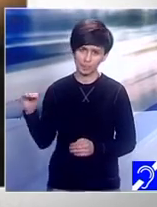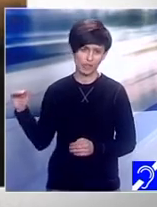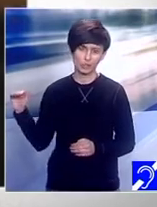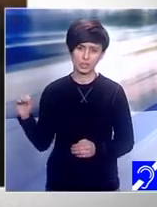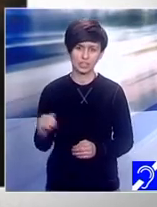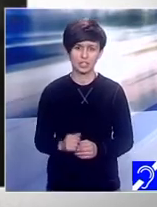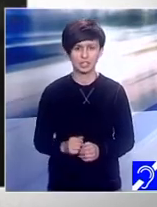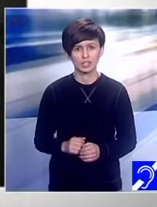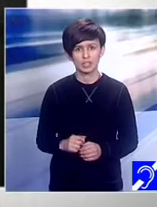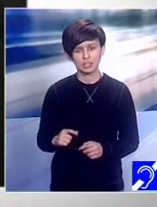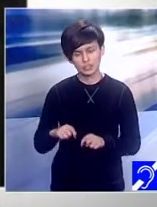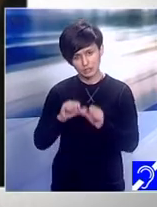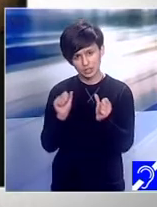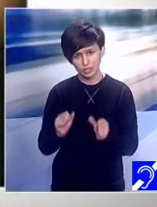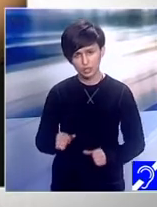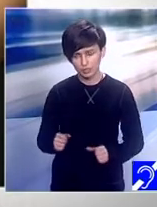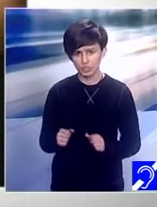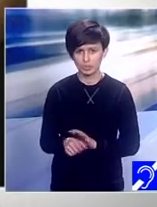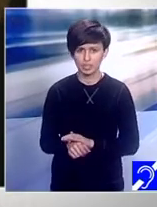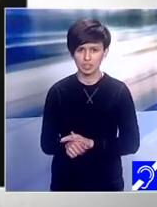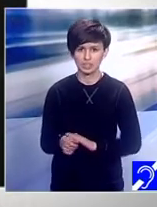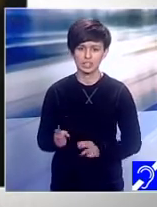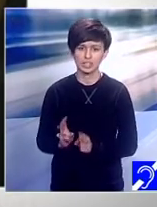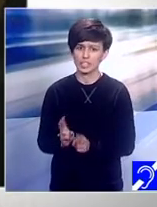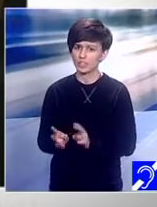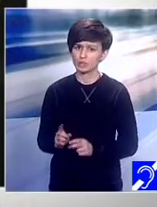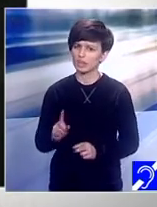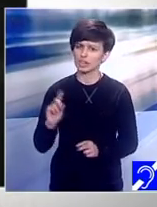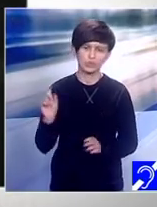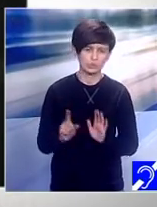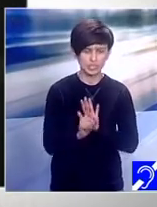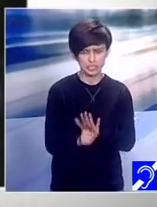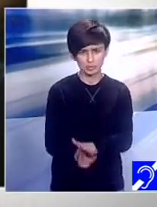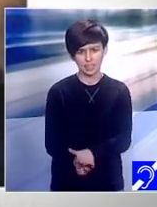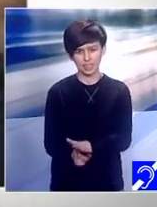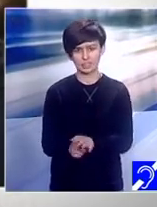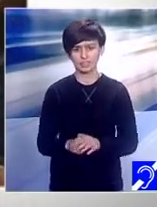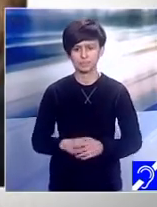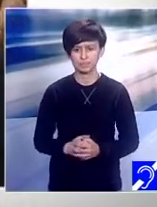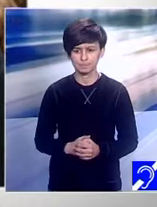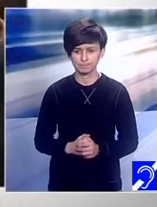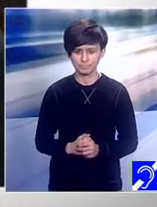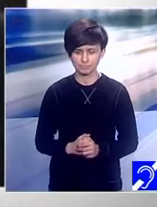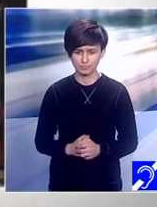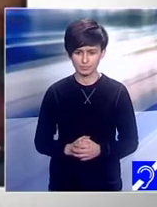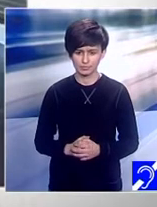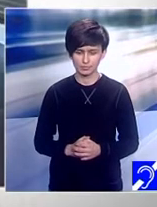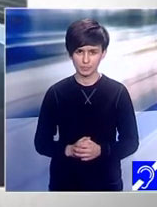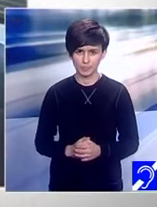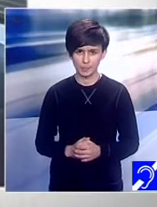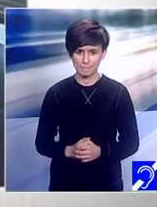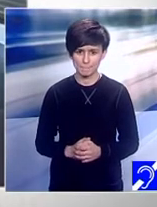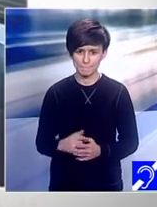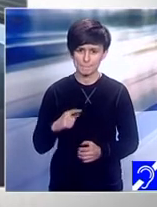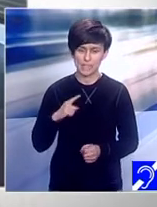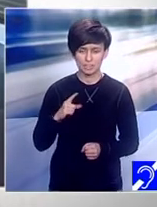instinctiv, nu au această nici dorință de a discrimina nici trecere la act de discriminare. Și cred